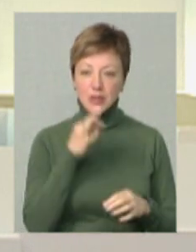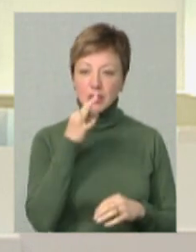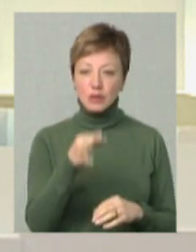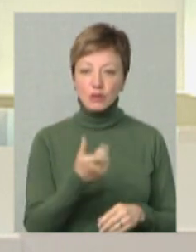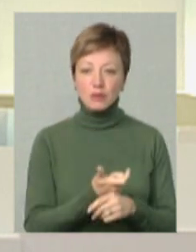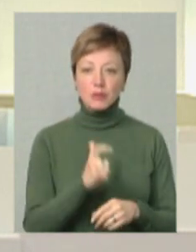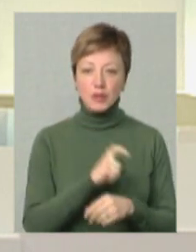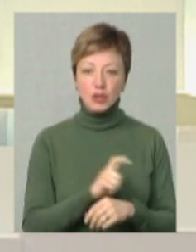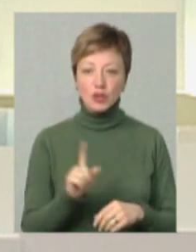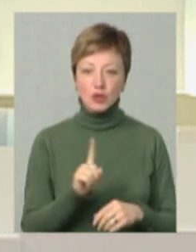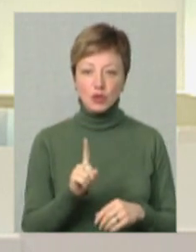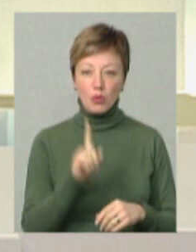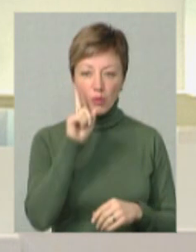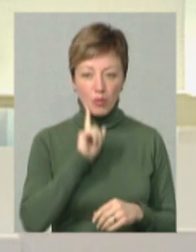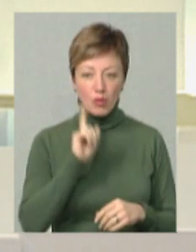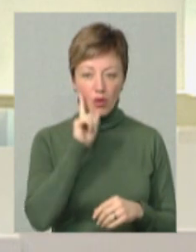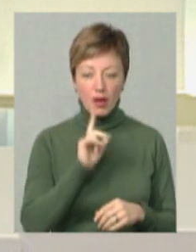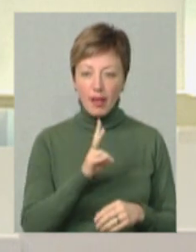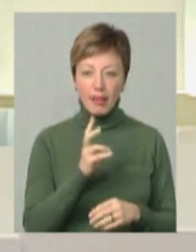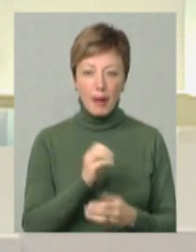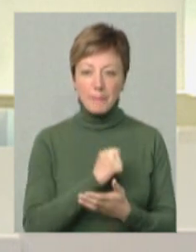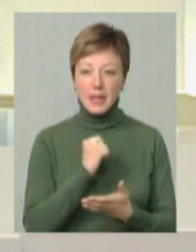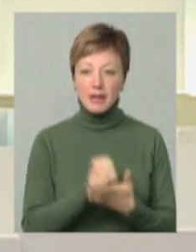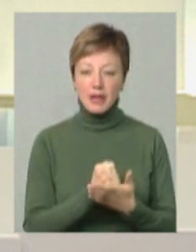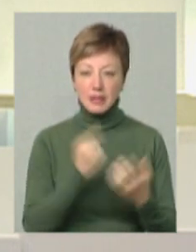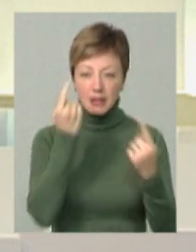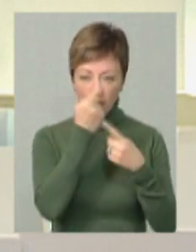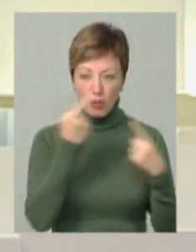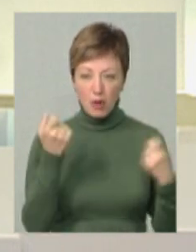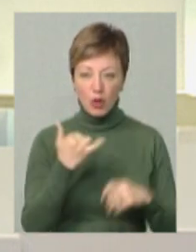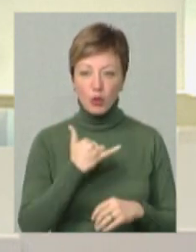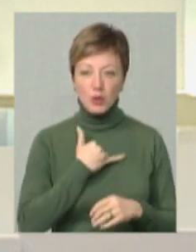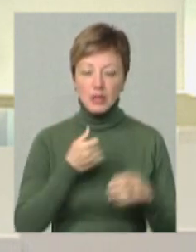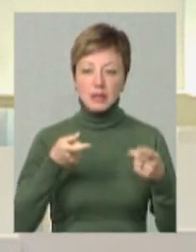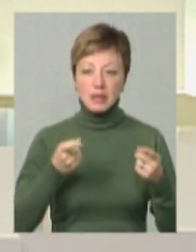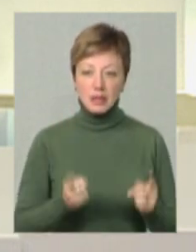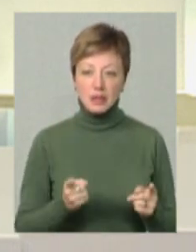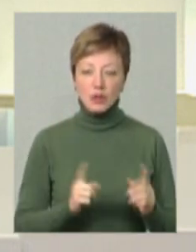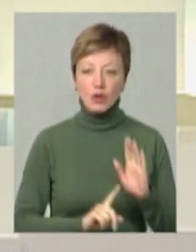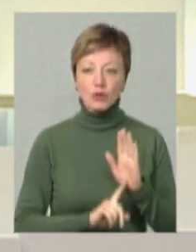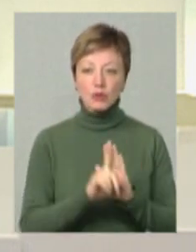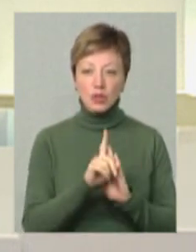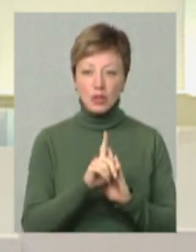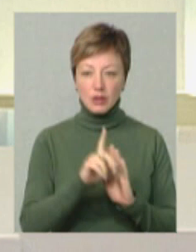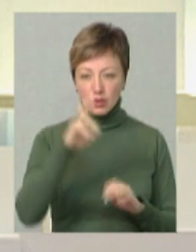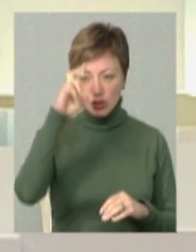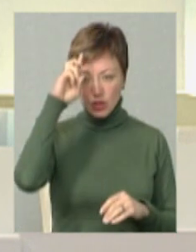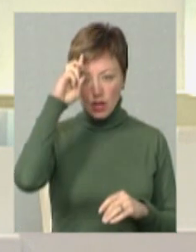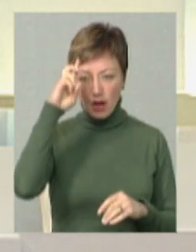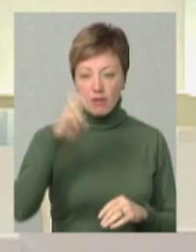більше, що поки не підтвердилась та інформація, що у нас дійсно розпочався в державі